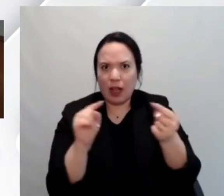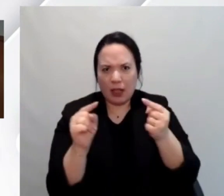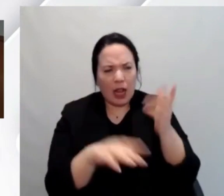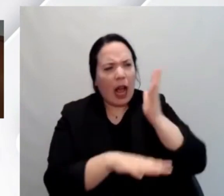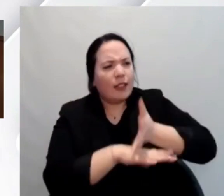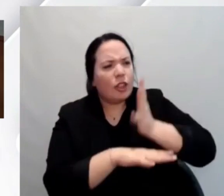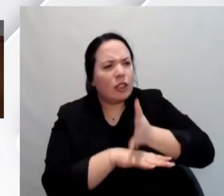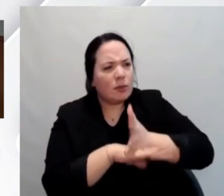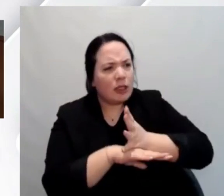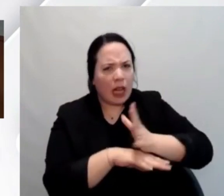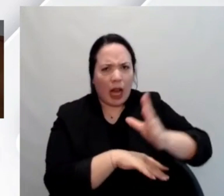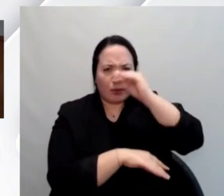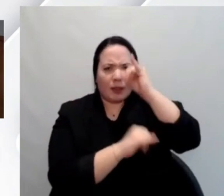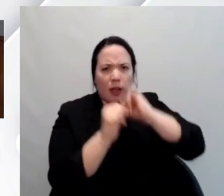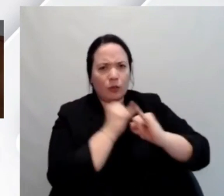si può fare?